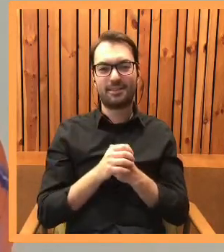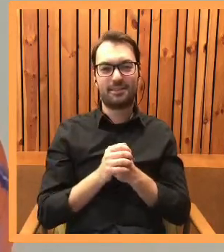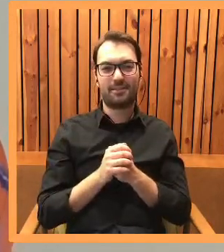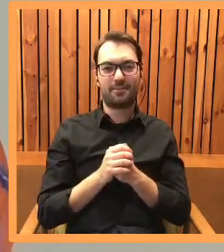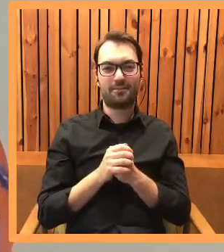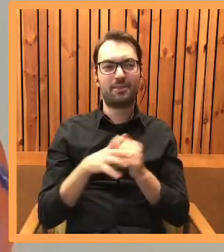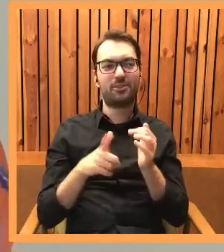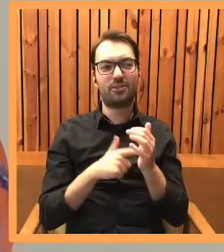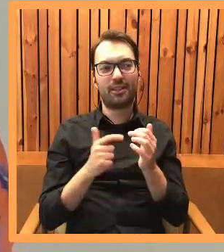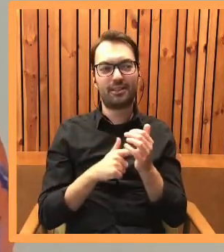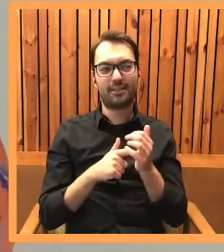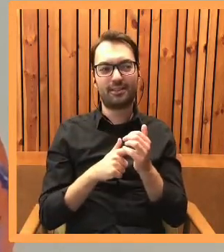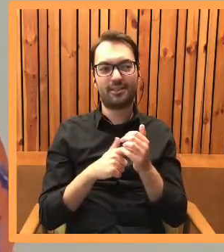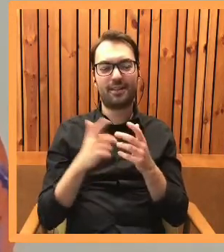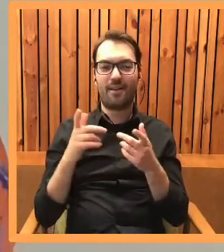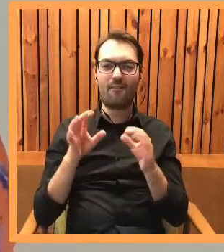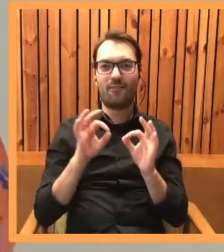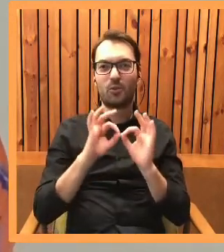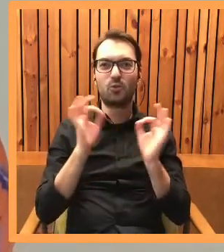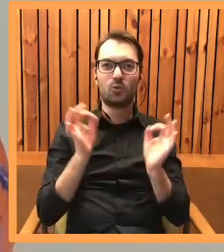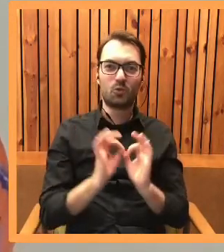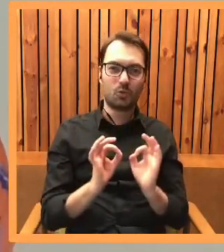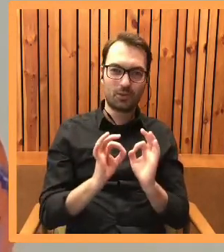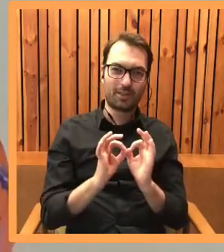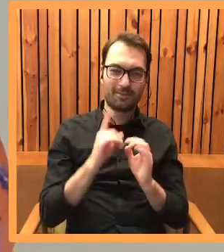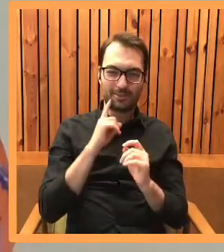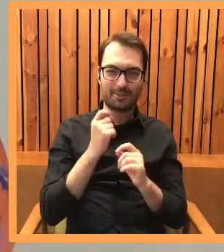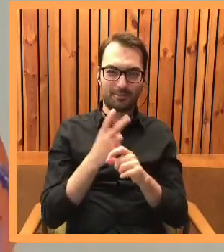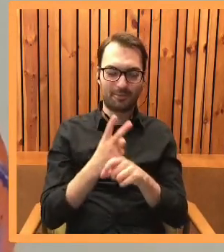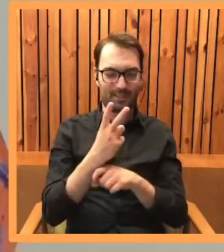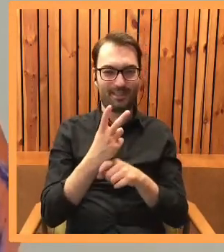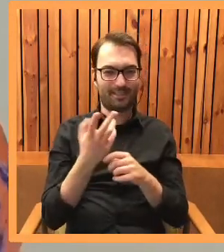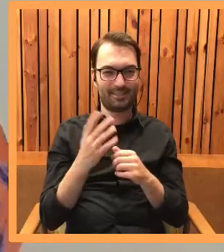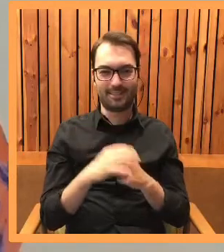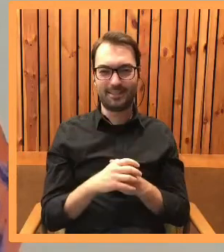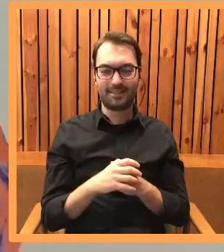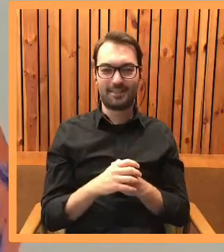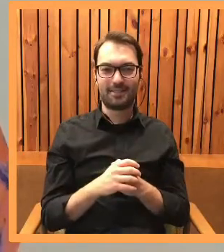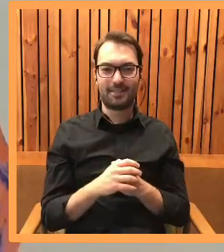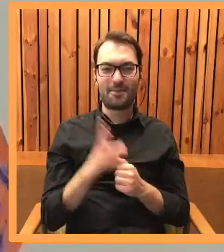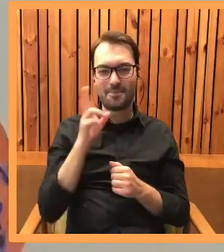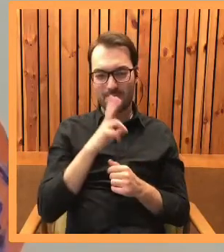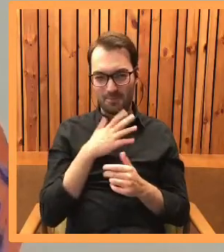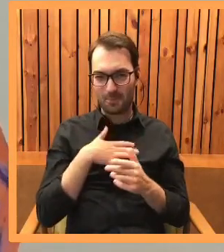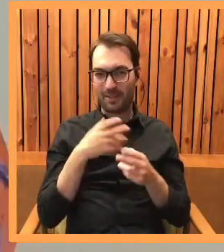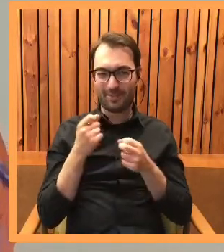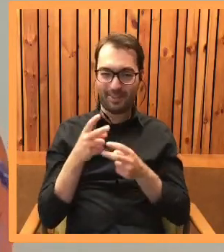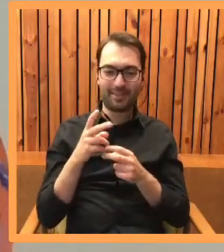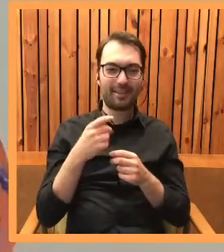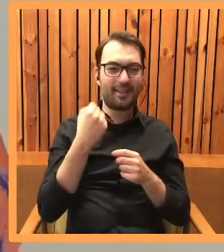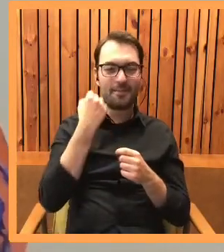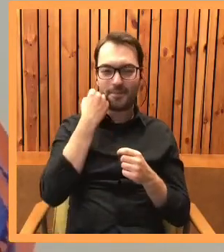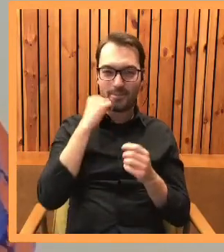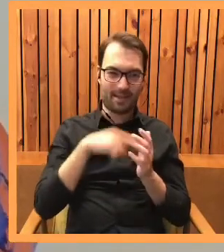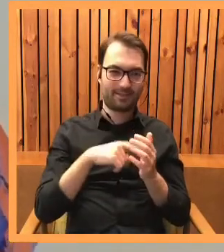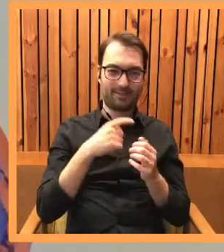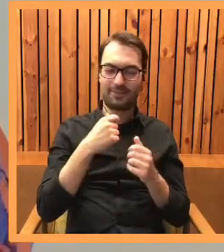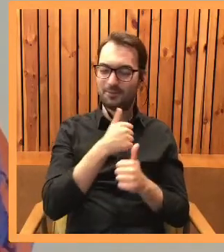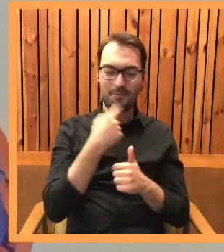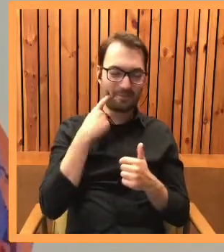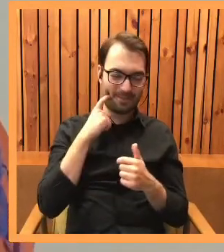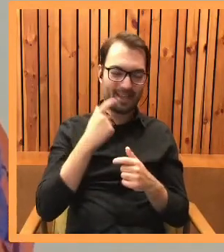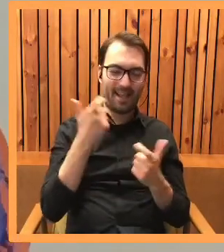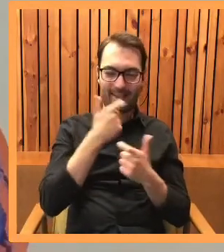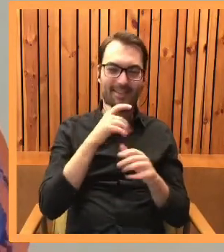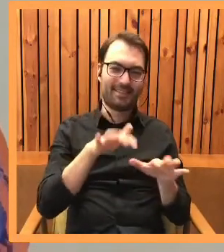ta forma czasami przerasta przekaz. Znaczy, ja się z tego bardzo dobrze bawiłam to